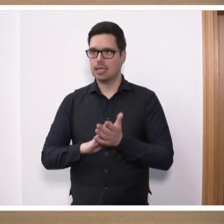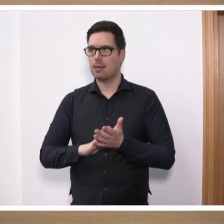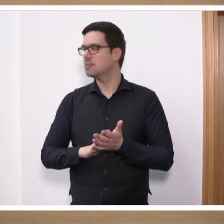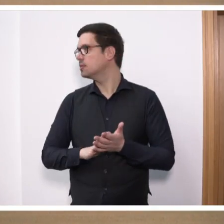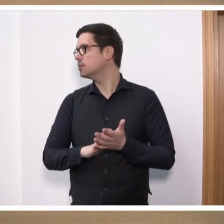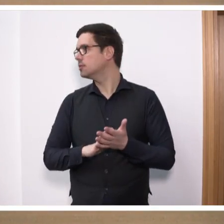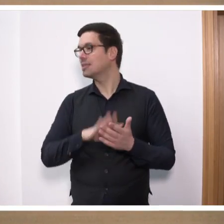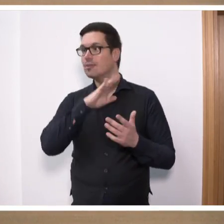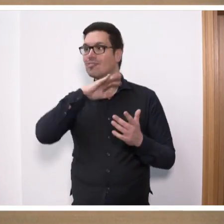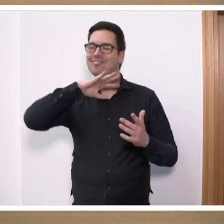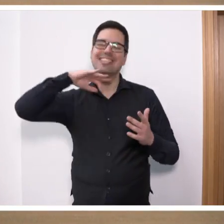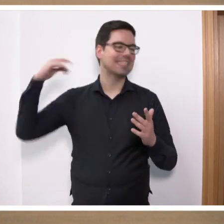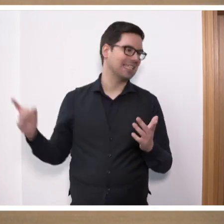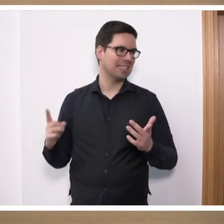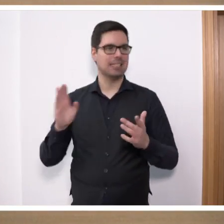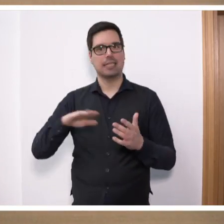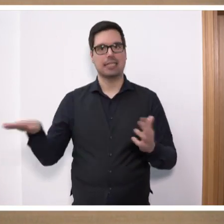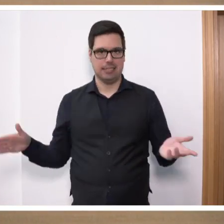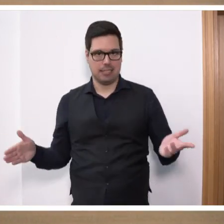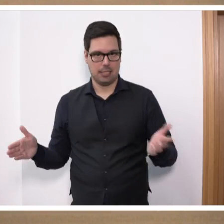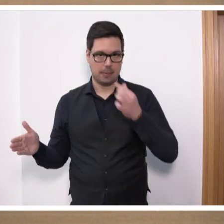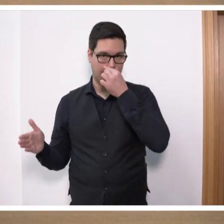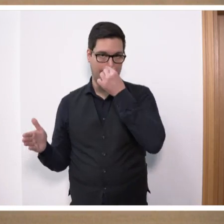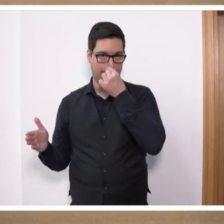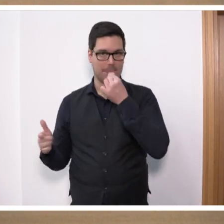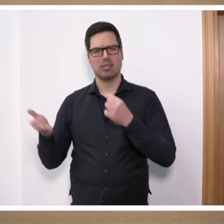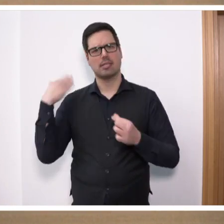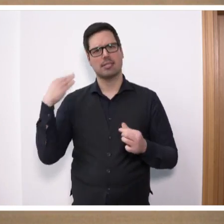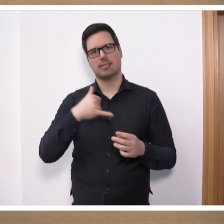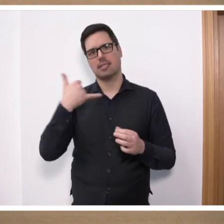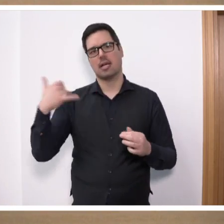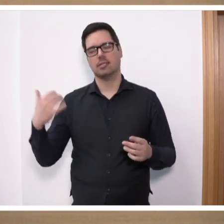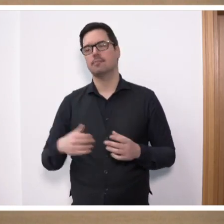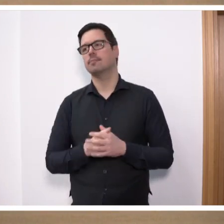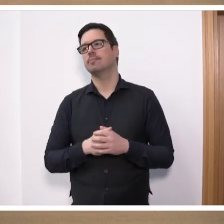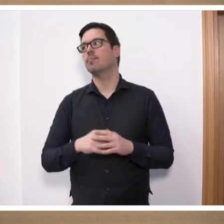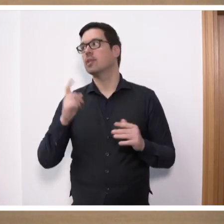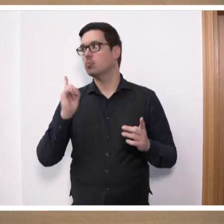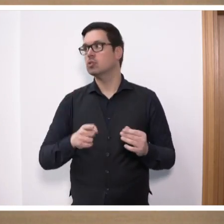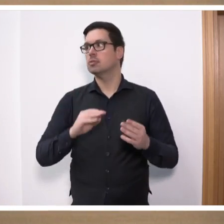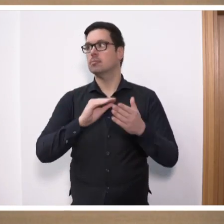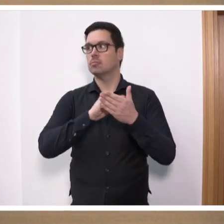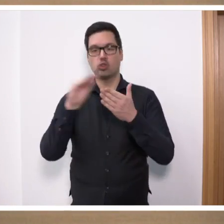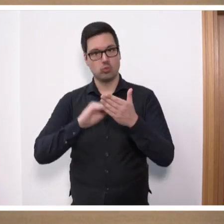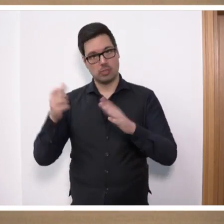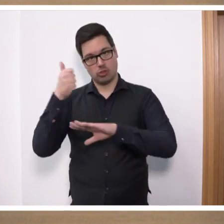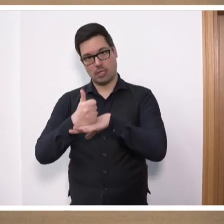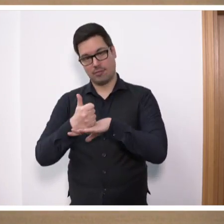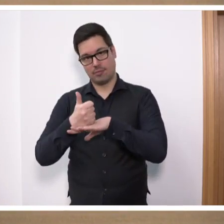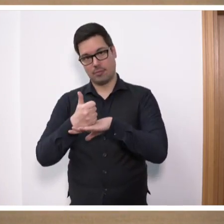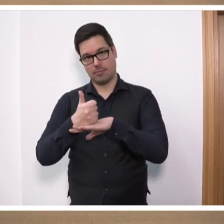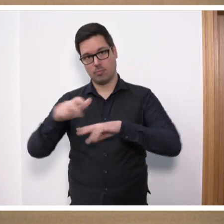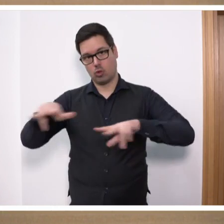sehr viele Kinder sind, das habe ich jetzt nicht erlebt, das ist ja erst in den letzten Jahren gewesen, dann muss die Schulleitung das so organisieren,